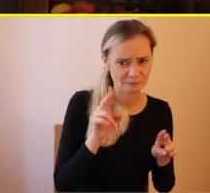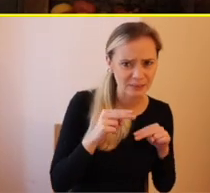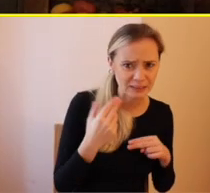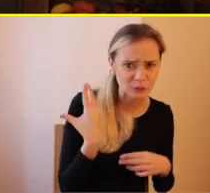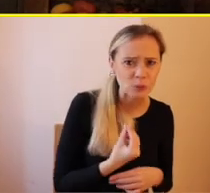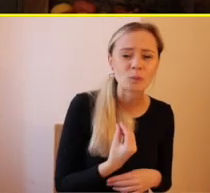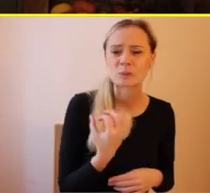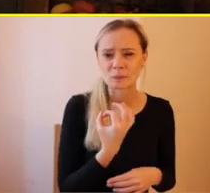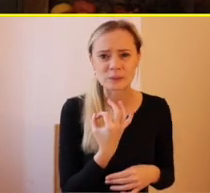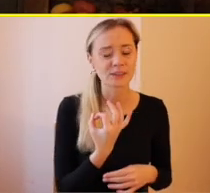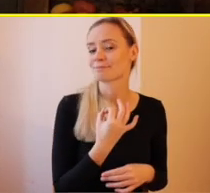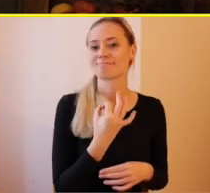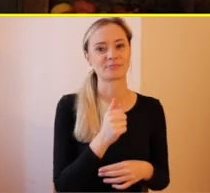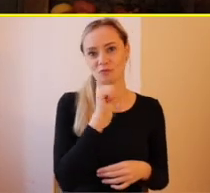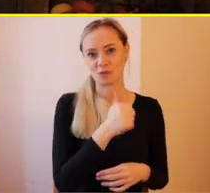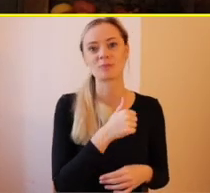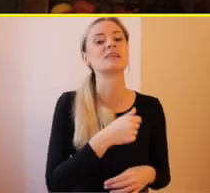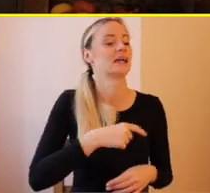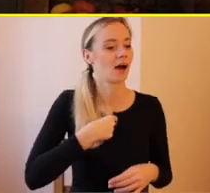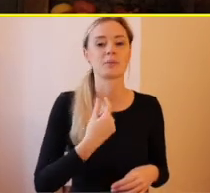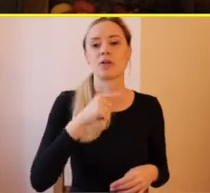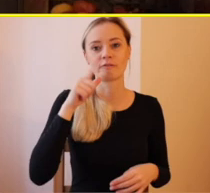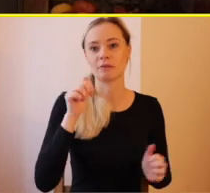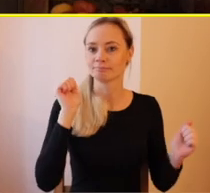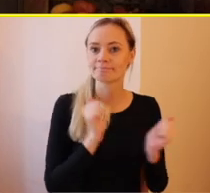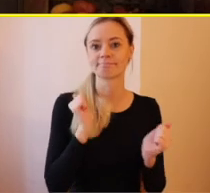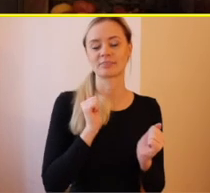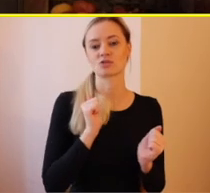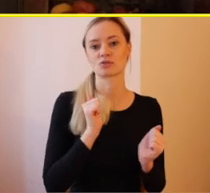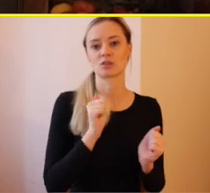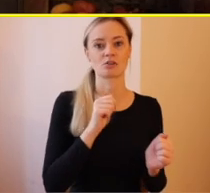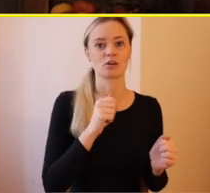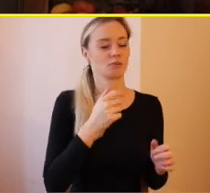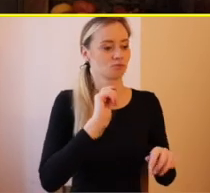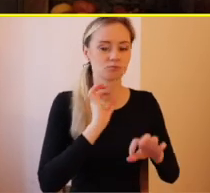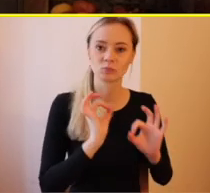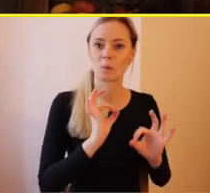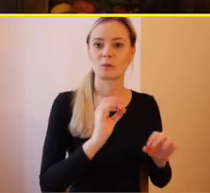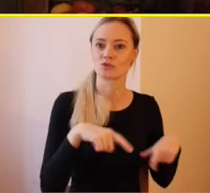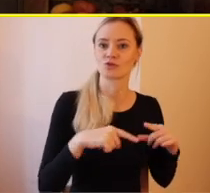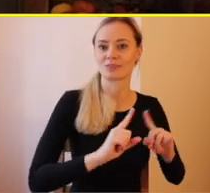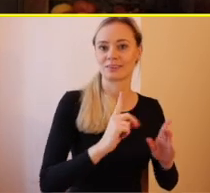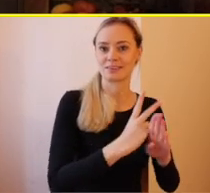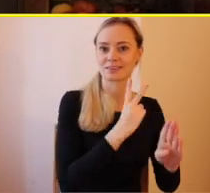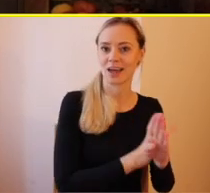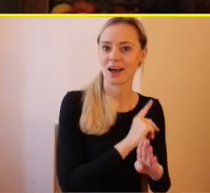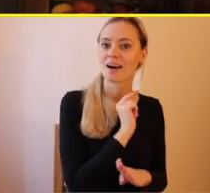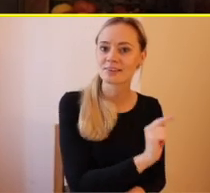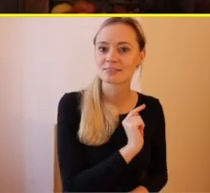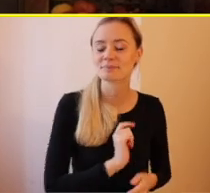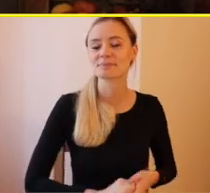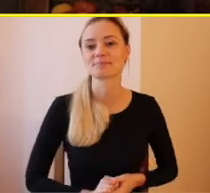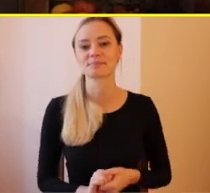pauza, ktorú som mala medzi Anglickom a Kanadou, keď som prišla domov na tú chvíľku, tá mi